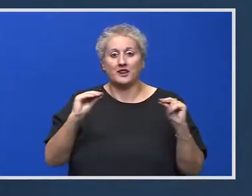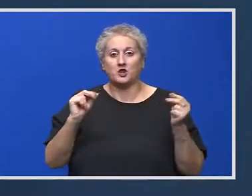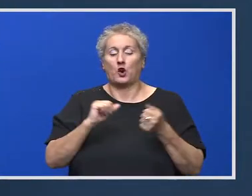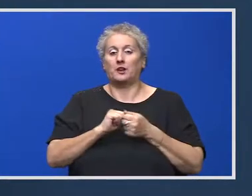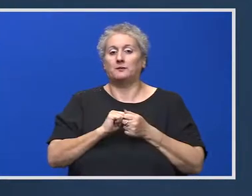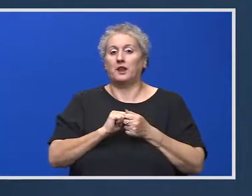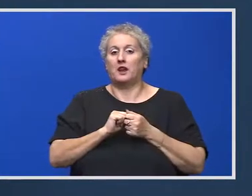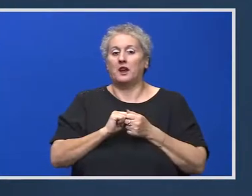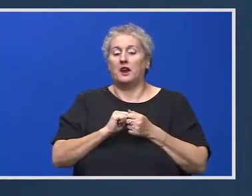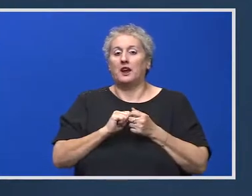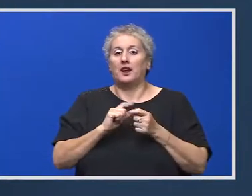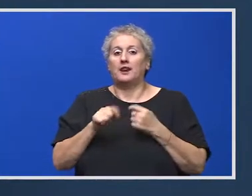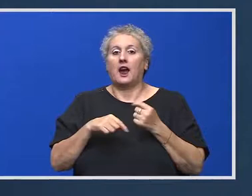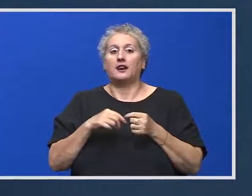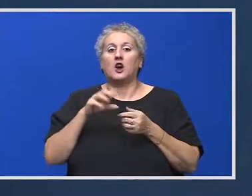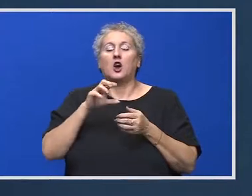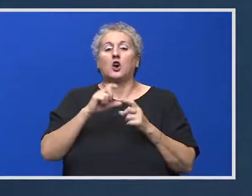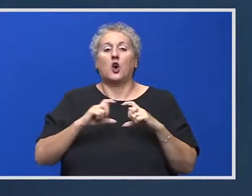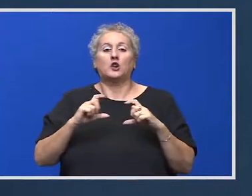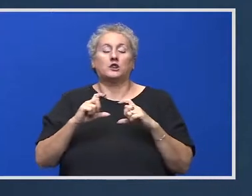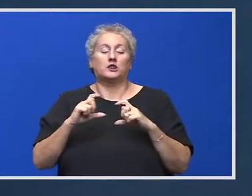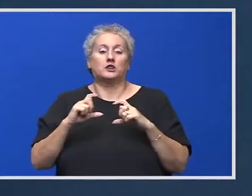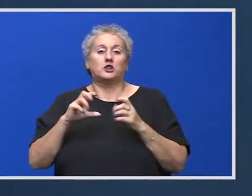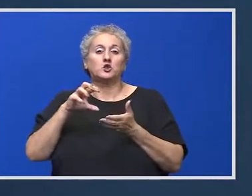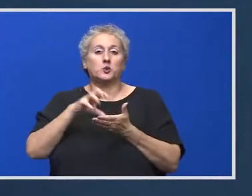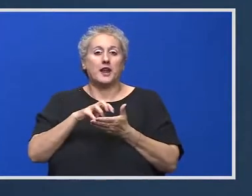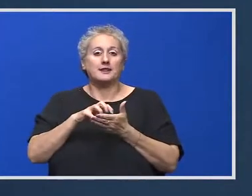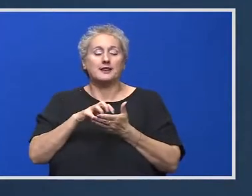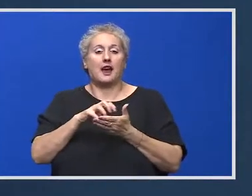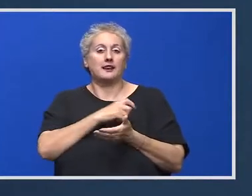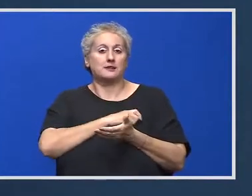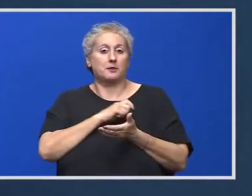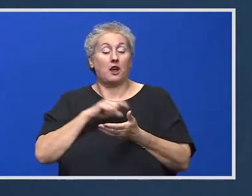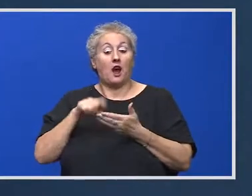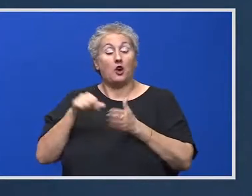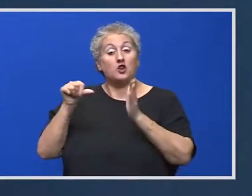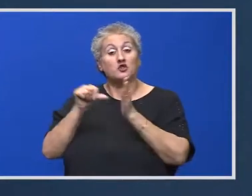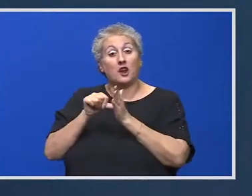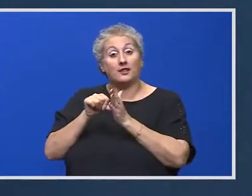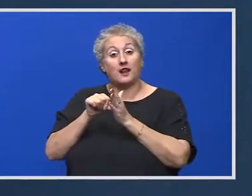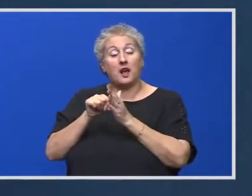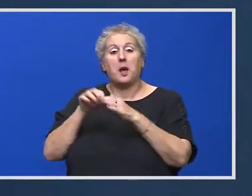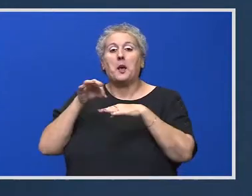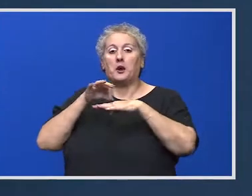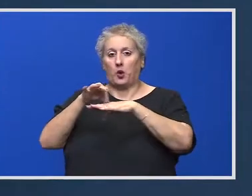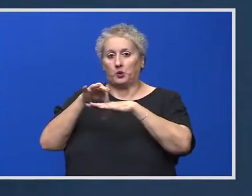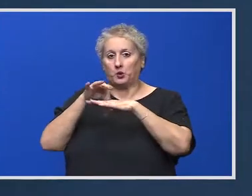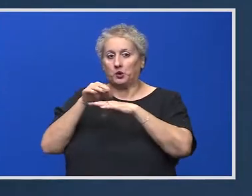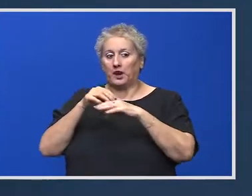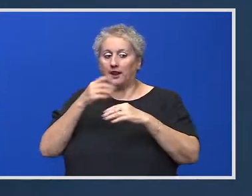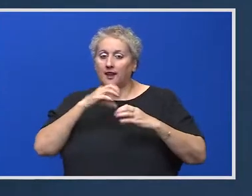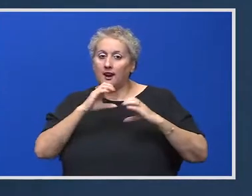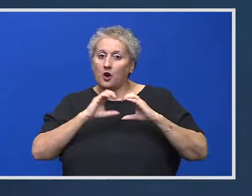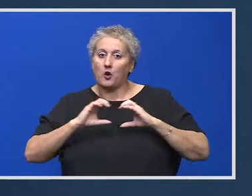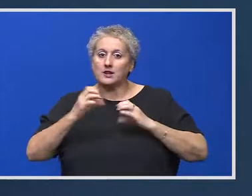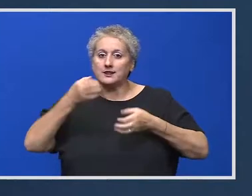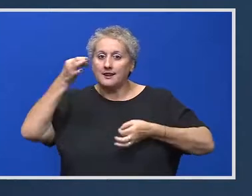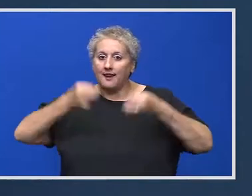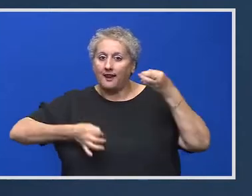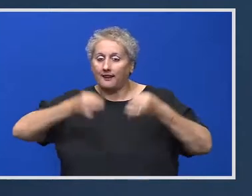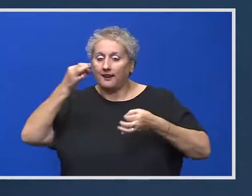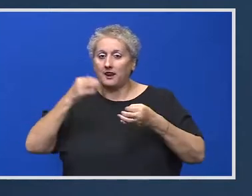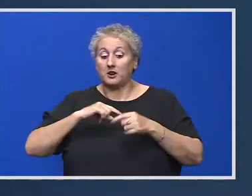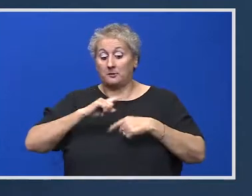cunoști tot, iar la nivel județean, în aceste centre, s-ar asigura managementul acestei activități de consiliere. Pe partea